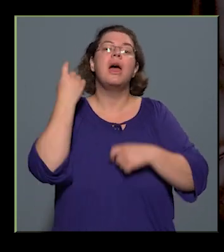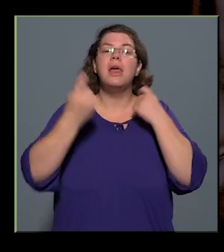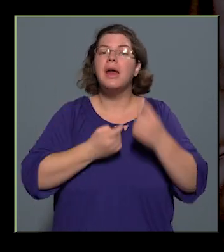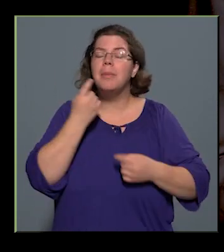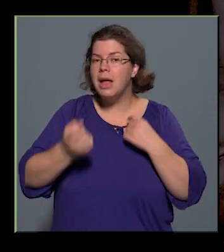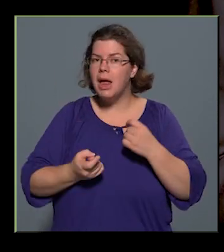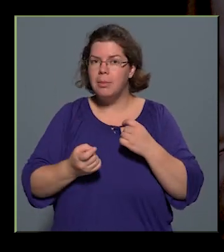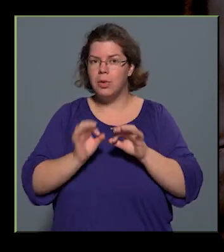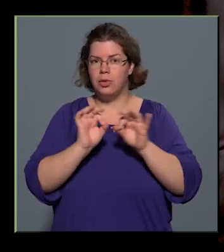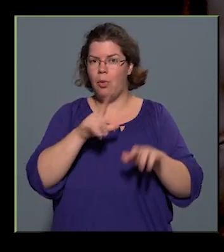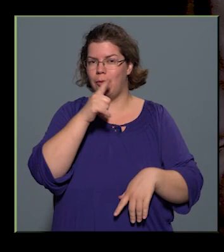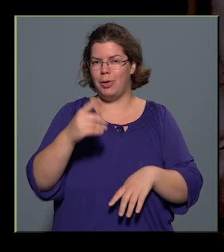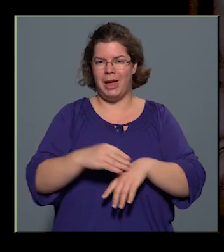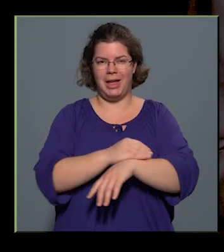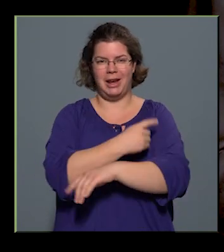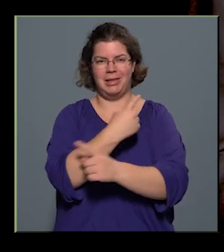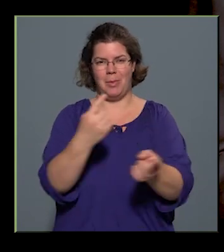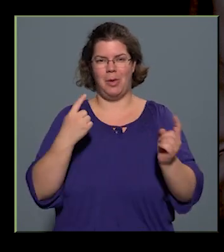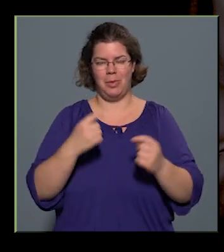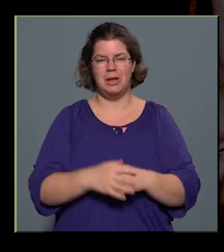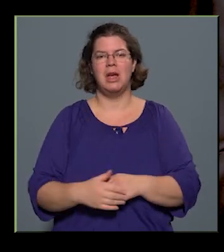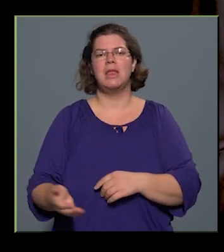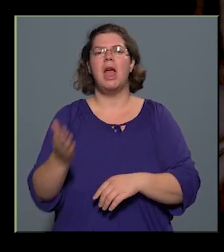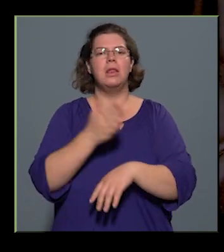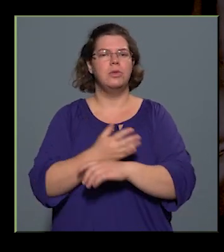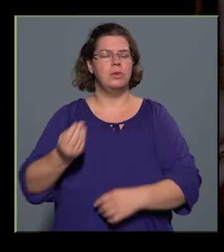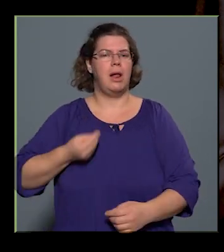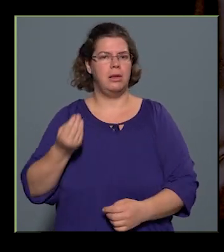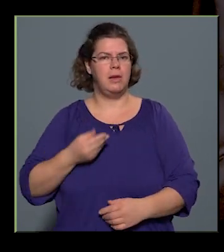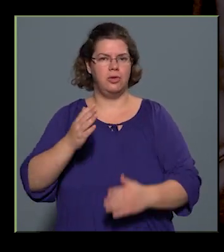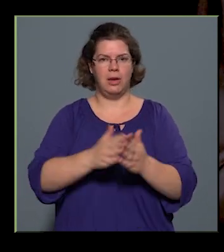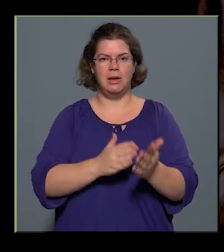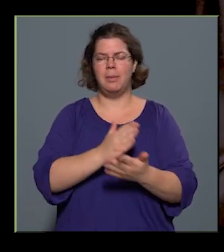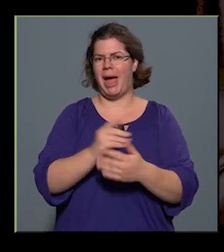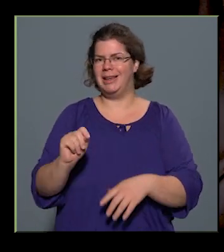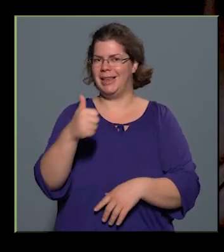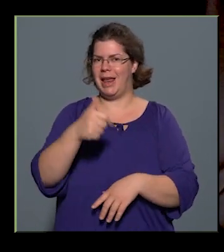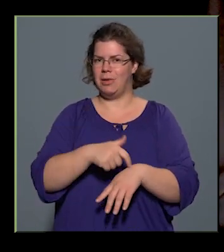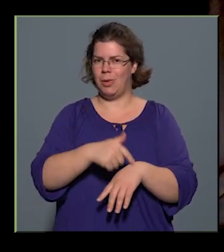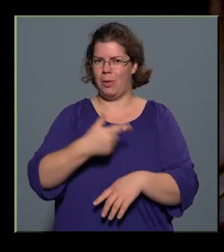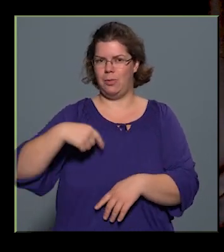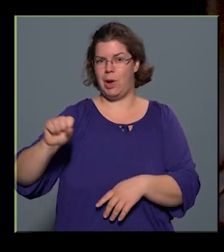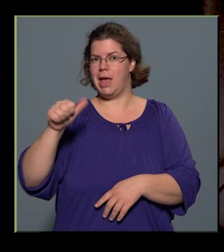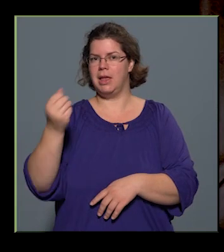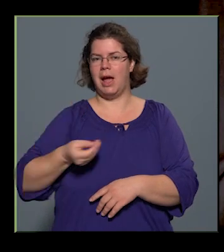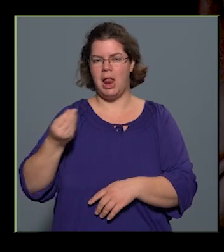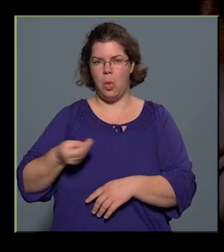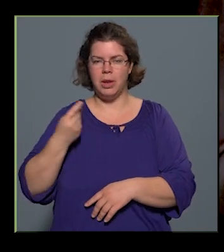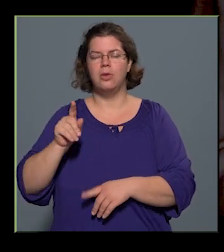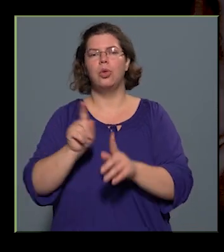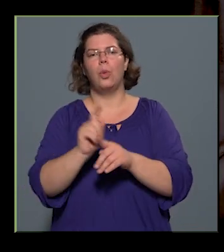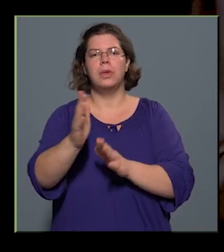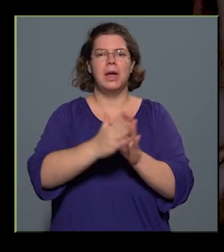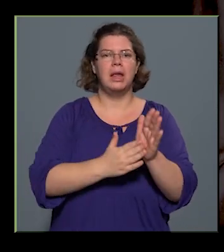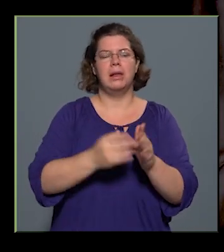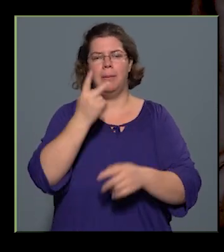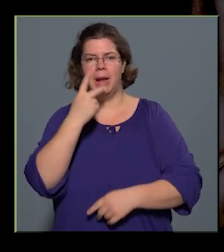a mai napon magukat. Az előző eladás kezdetén is, 11 órakor már indult egy eladásunk, úgy kezdtem látva,